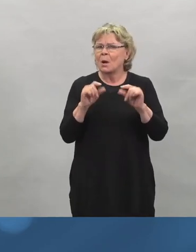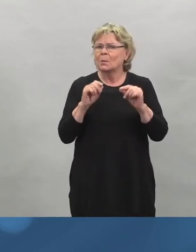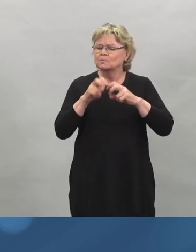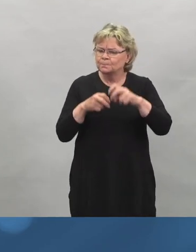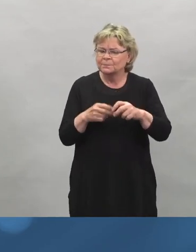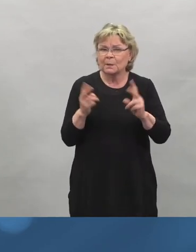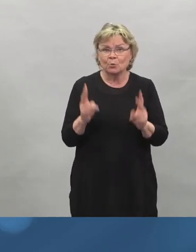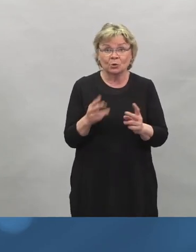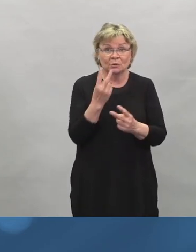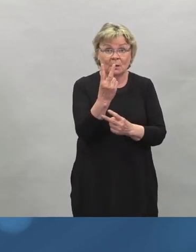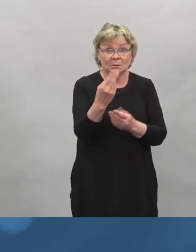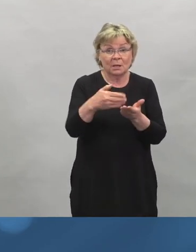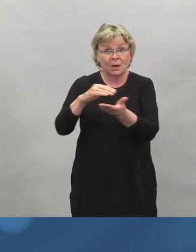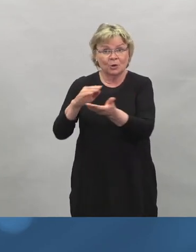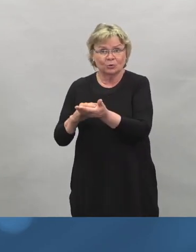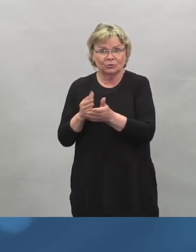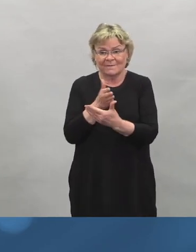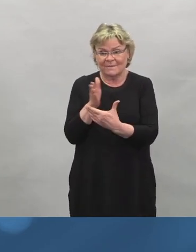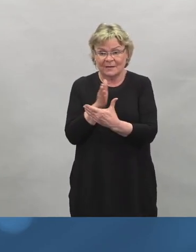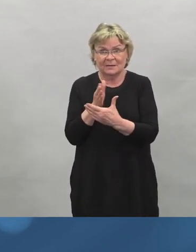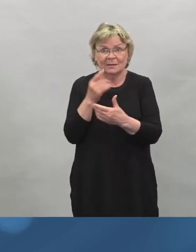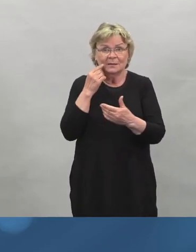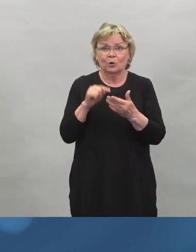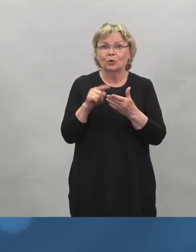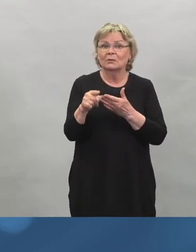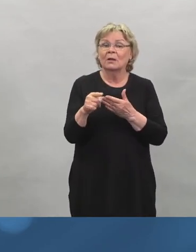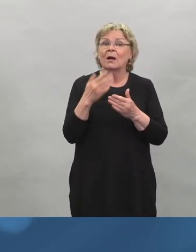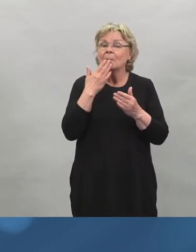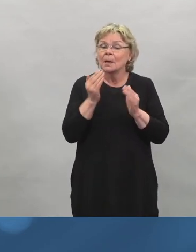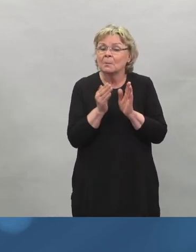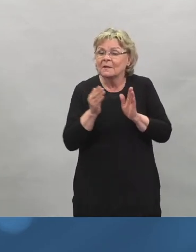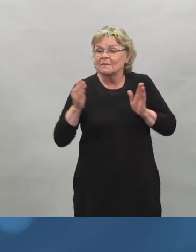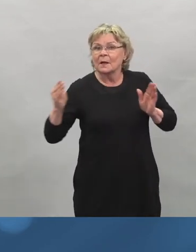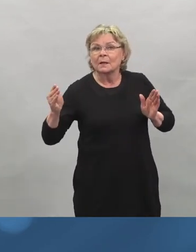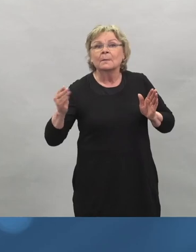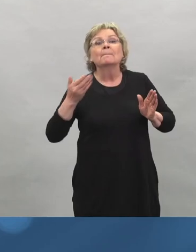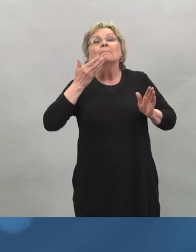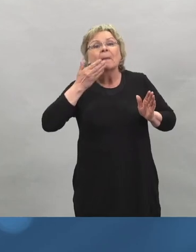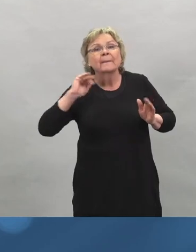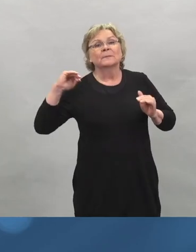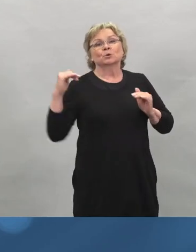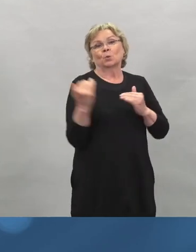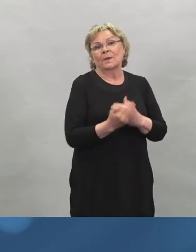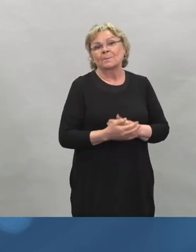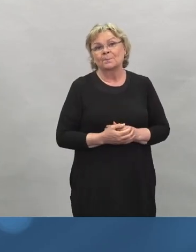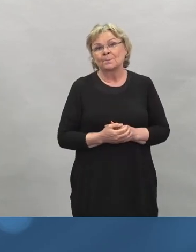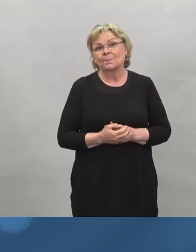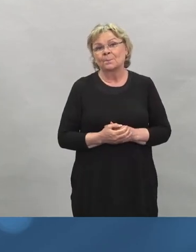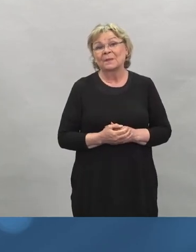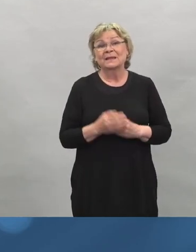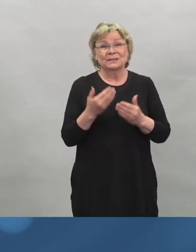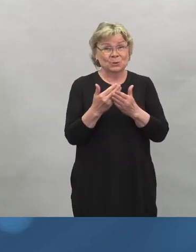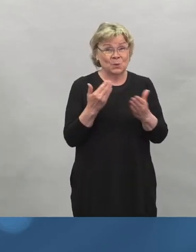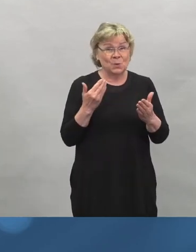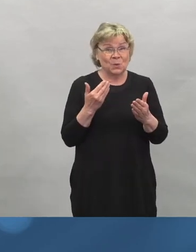kahden annoksen välillä antaa paremman suojan enenevässä määrin. Eikö niin, Hanna?